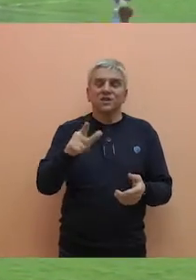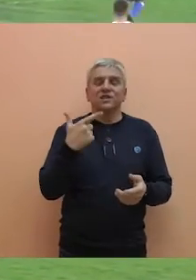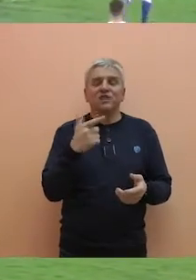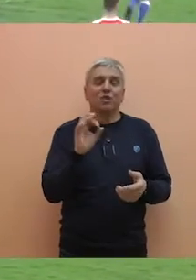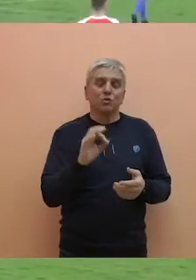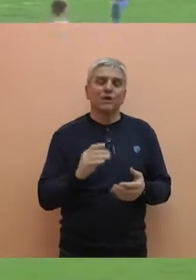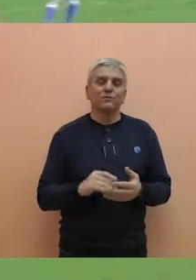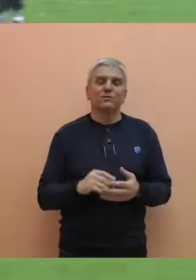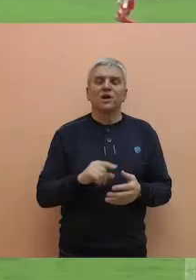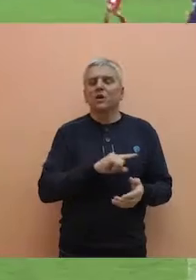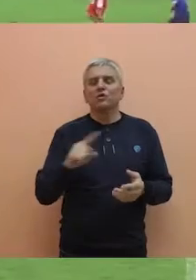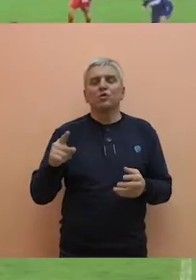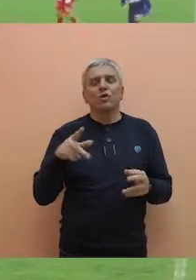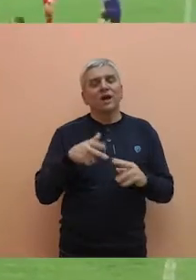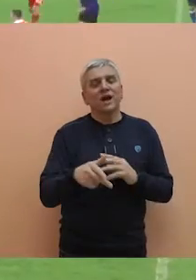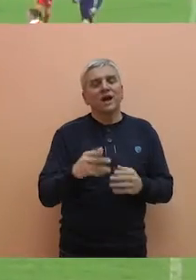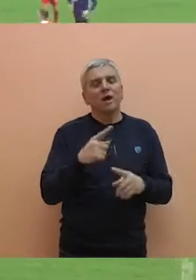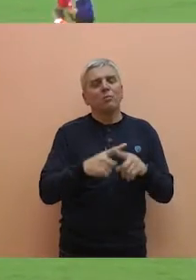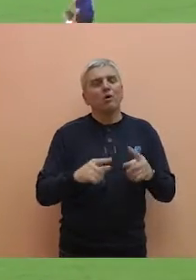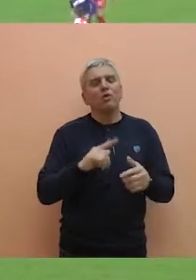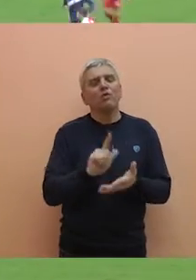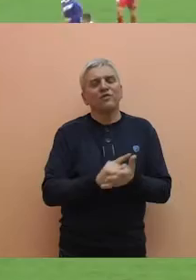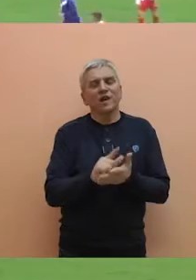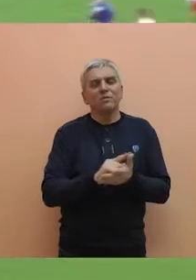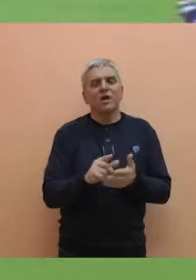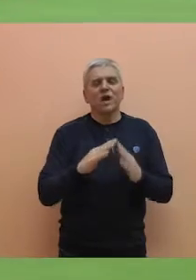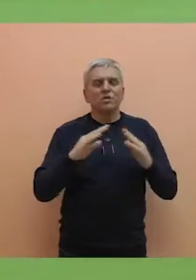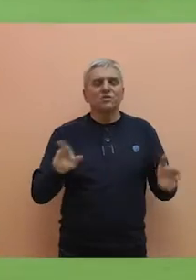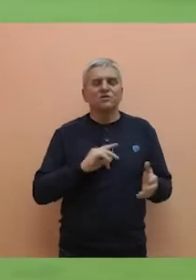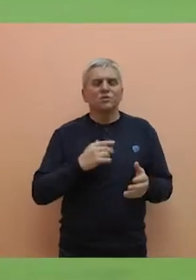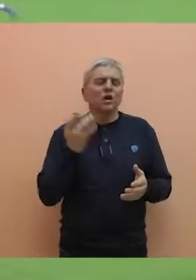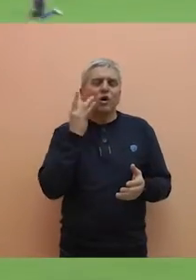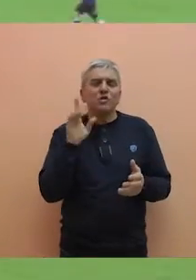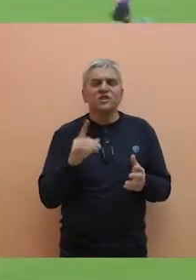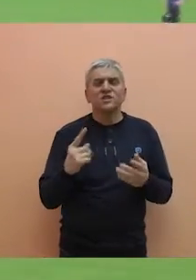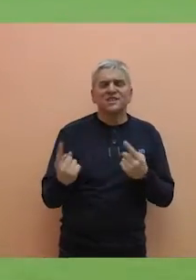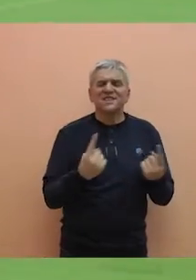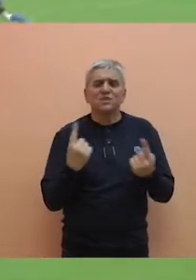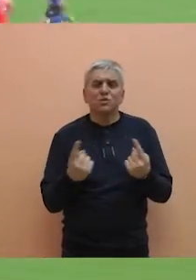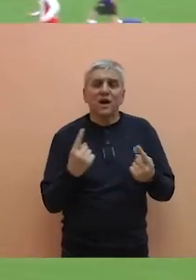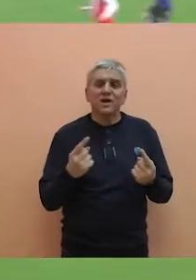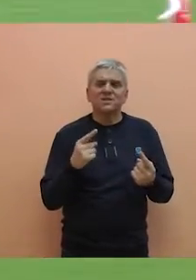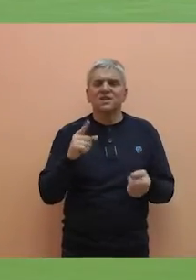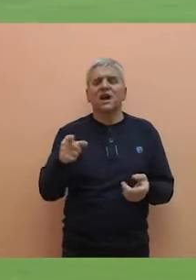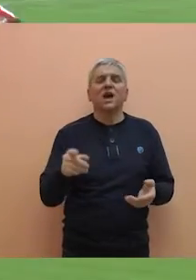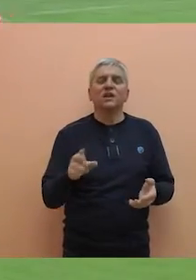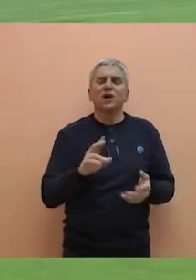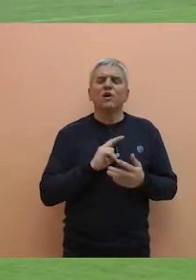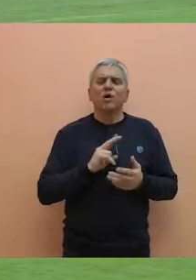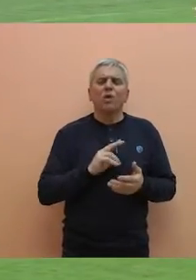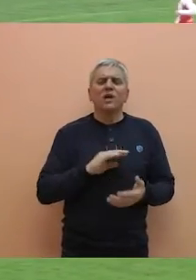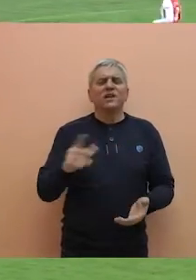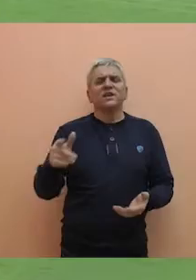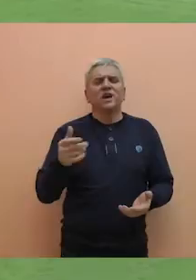udvostručio prednost domaćina. Do kraja poluvremena domaći su imali još nekoliko odličnih prilika za gol, ali je Pavasović u nekoliko